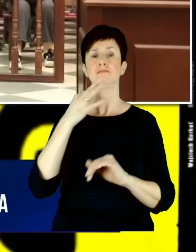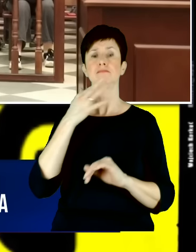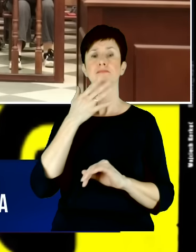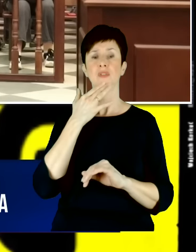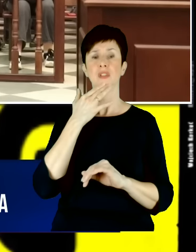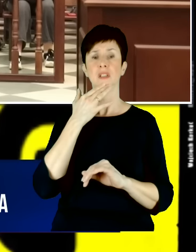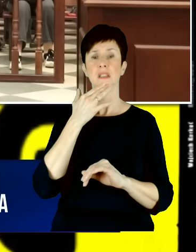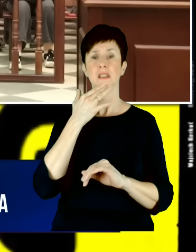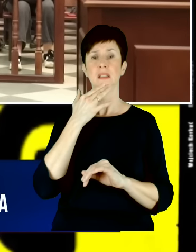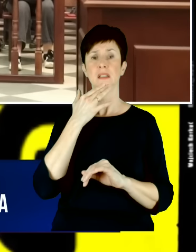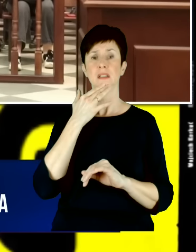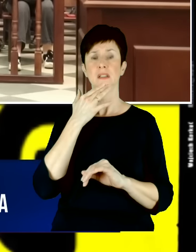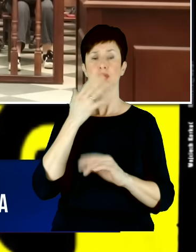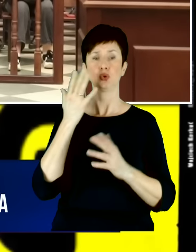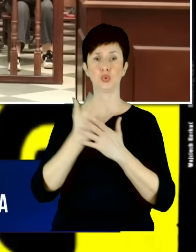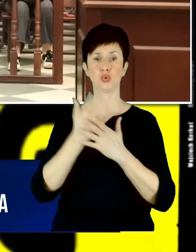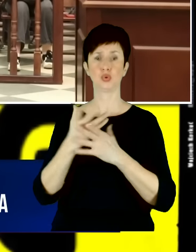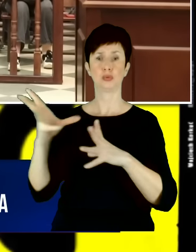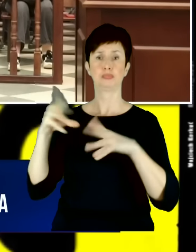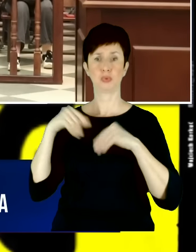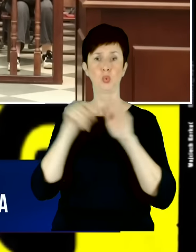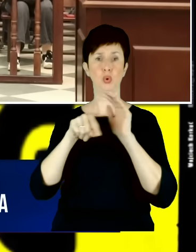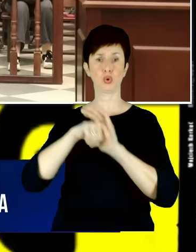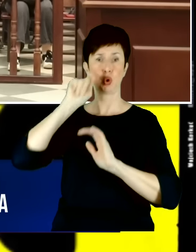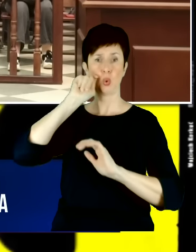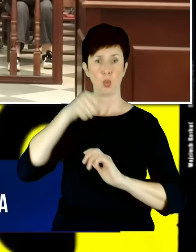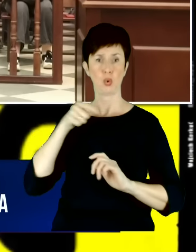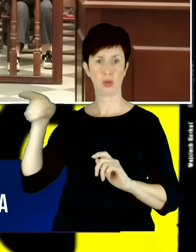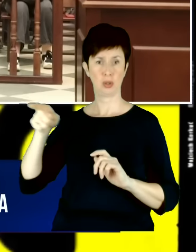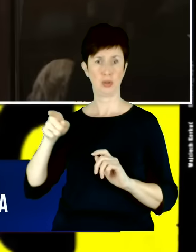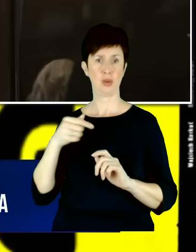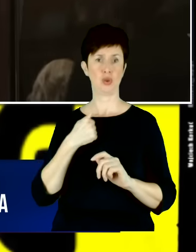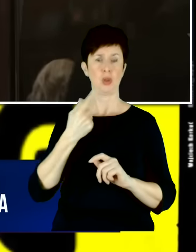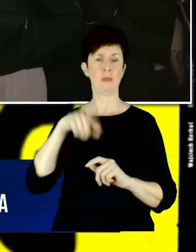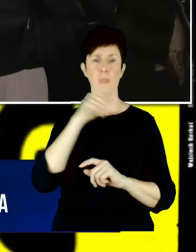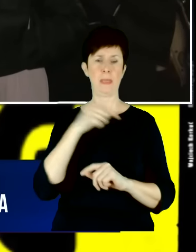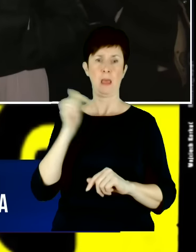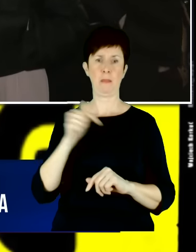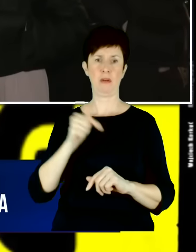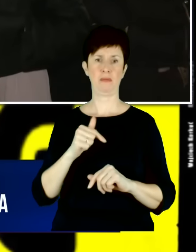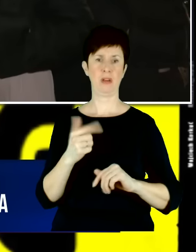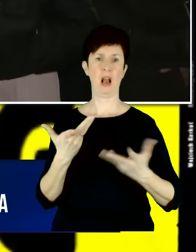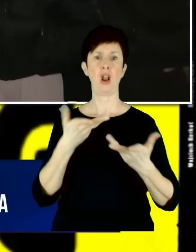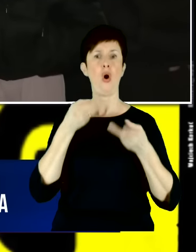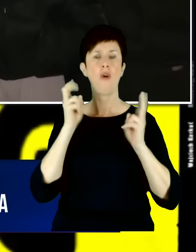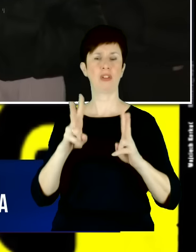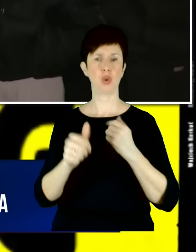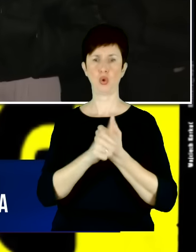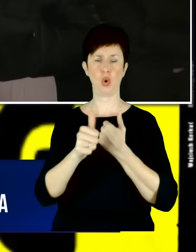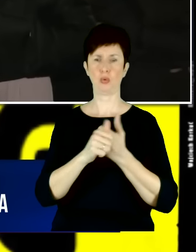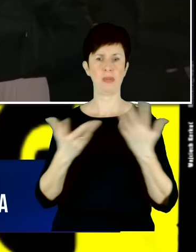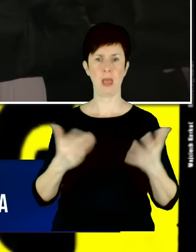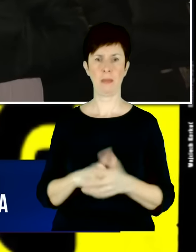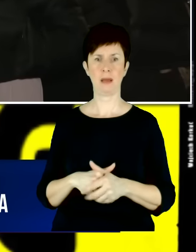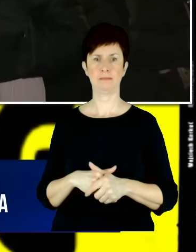uchodźców wojennych z Ukrainy i w związku z tym to nas nie spotka, to nas nie będzie dotyczyć, ale nie ma na to żadnego oficjalnego dokumentu. To jest bardzo niepokojące, bo